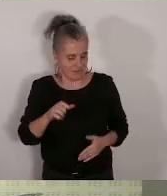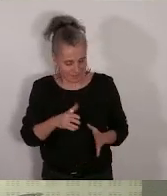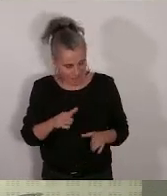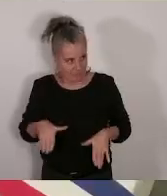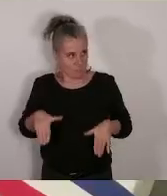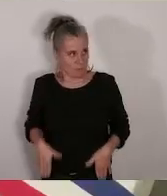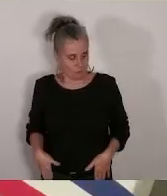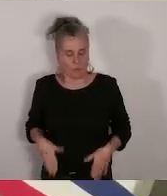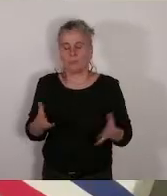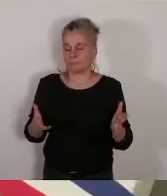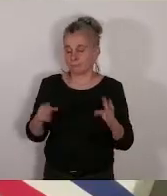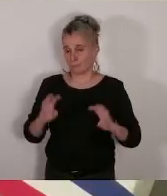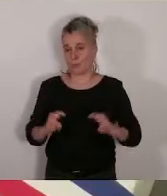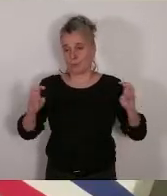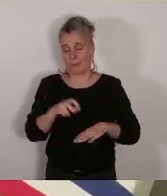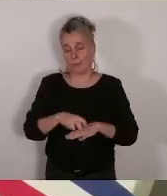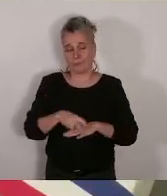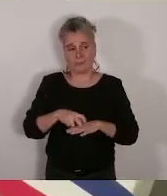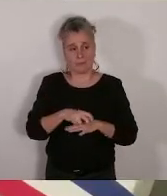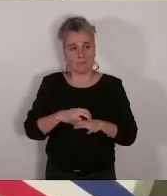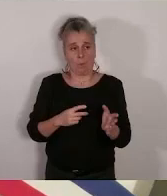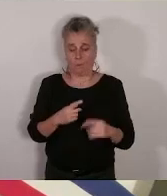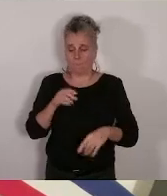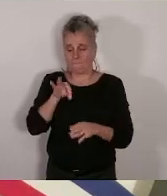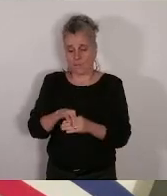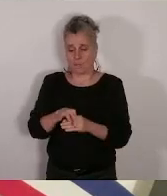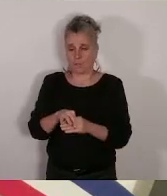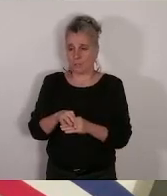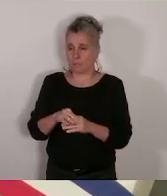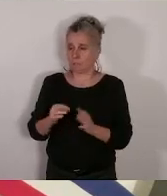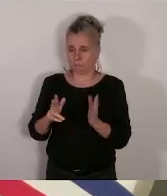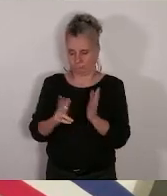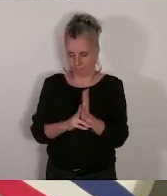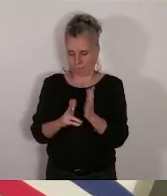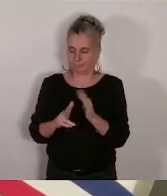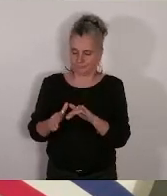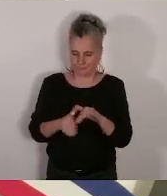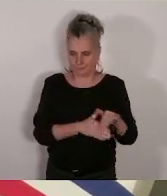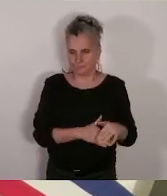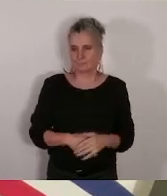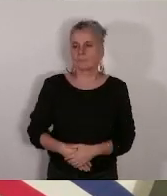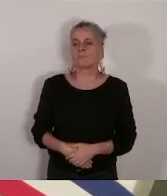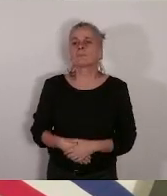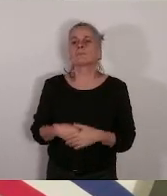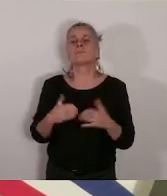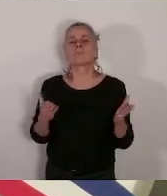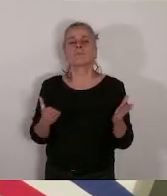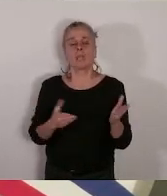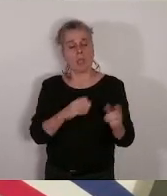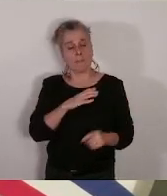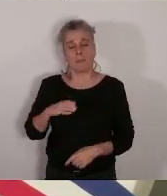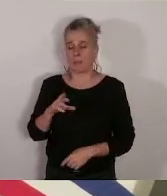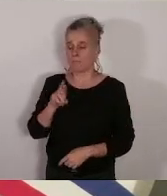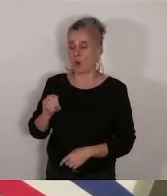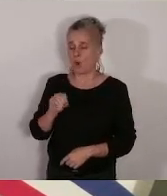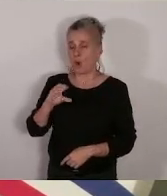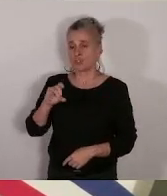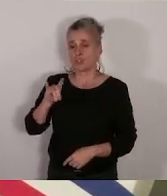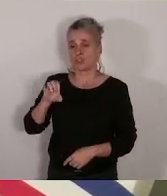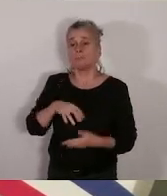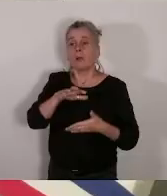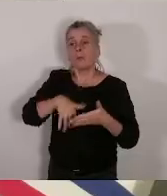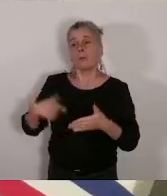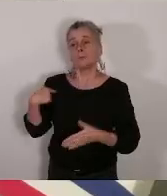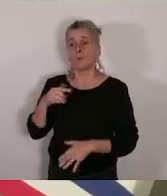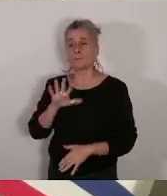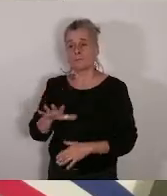favorable du conseil d'arrondissement. Évidemment, vous avez... Le rapport numéro 5, Mme Roche, sur les associations oeuvrant